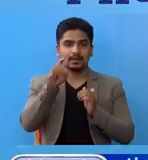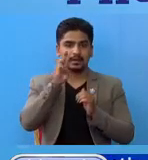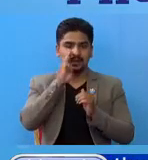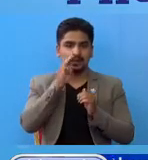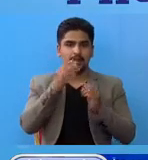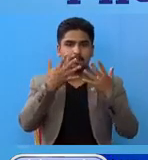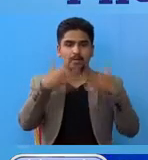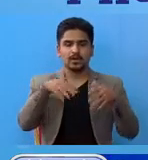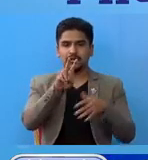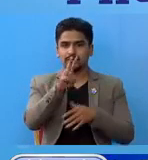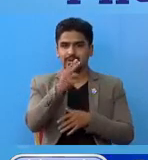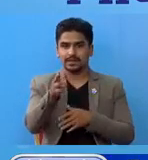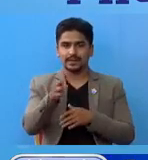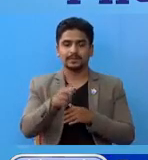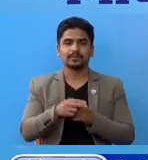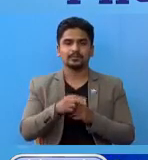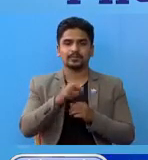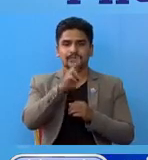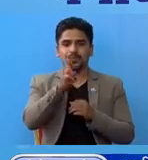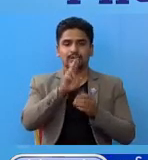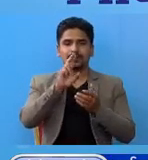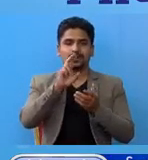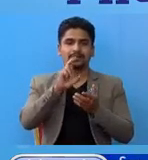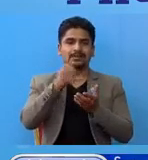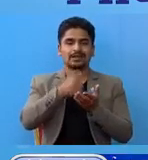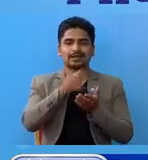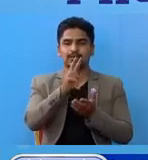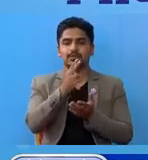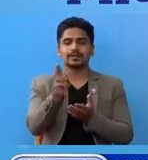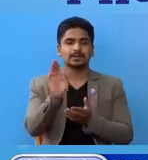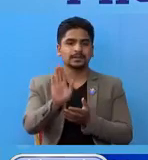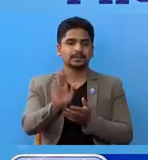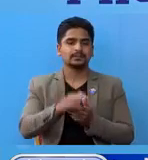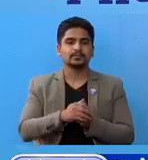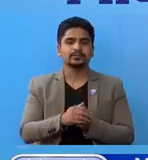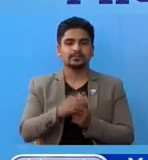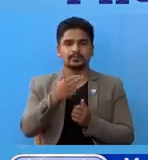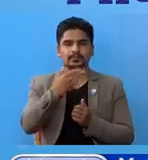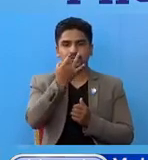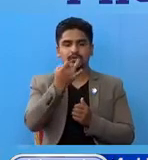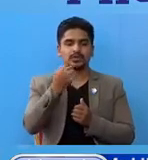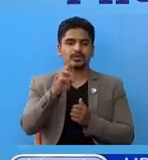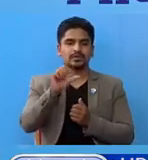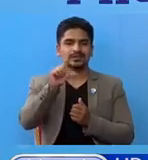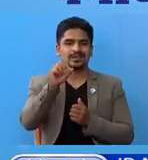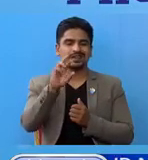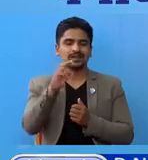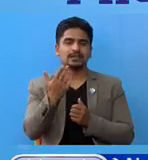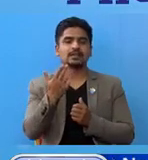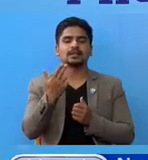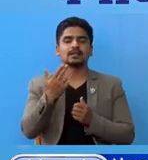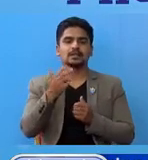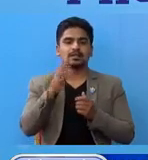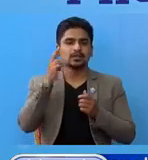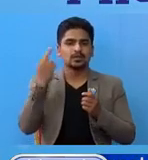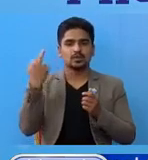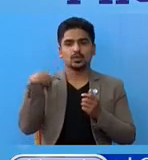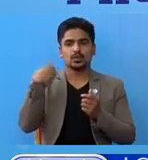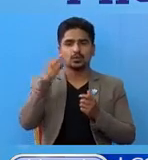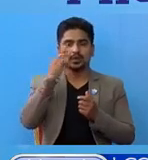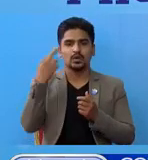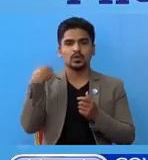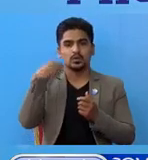वर्दिया का दुई जना र दांका दुई जना हुन्छा साउर जारी नगरपाली के PCR प्रयोक्साला रुकुम मां